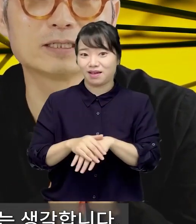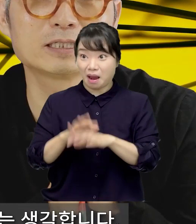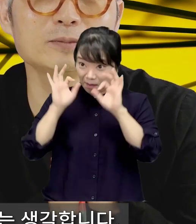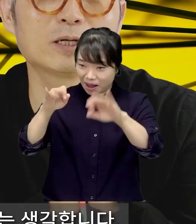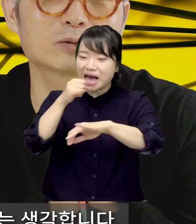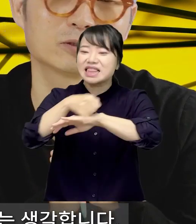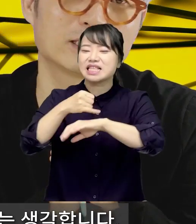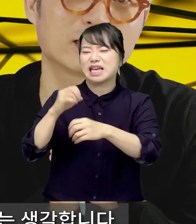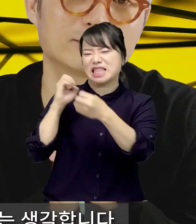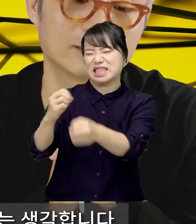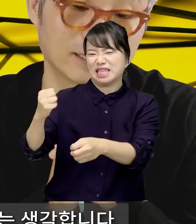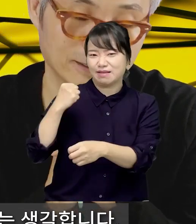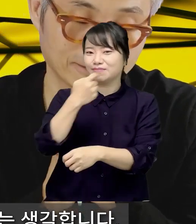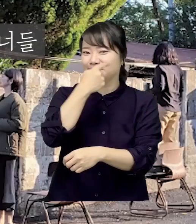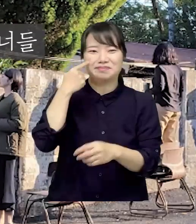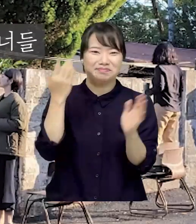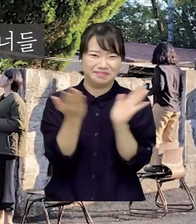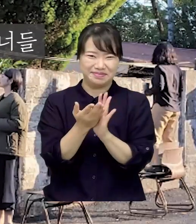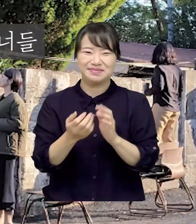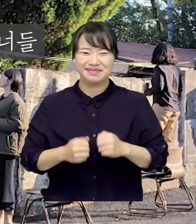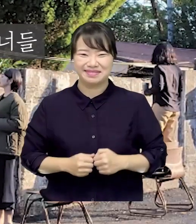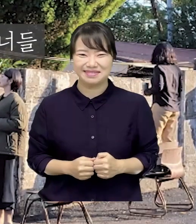바로 디자인의 힘이라고 저는 생각합니다.